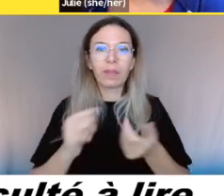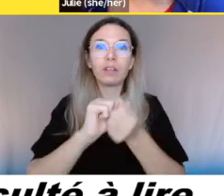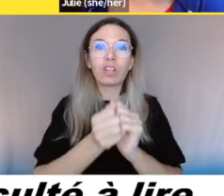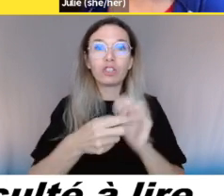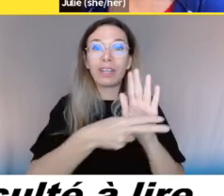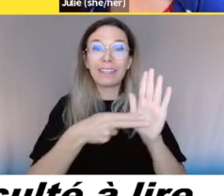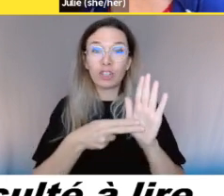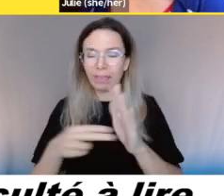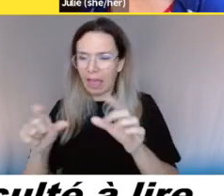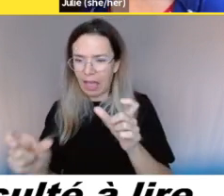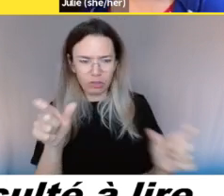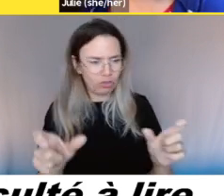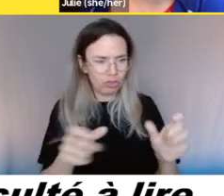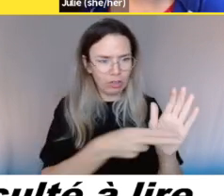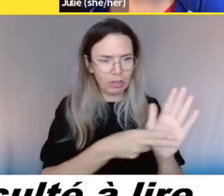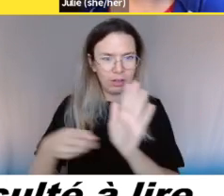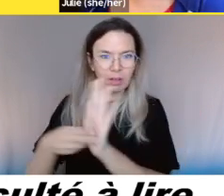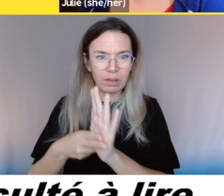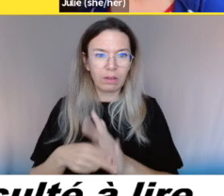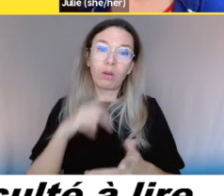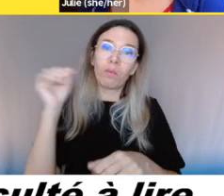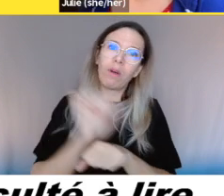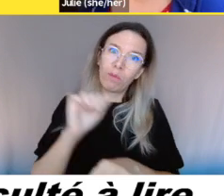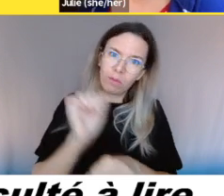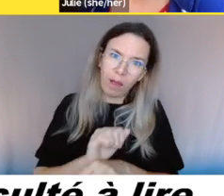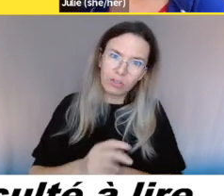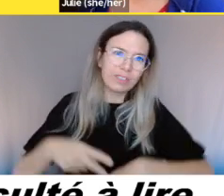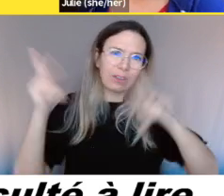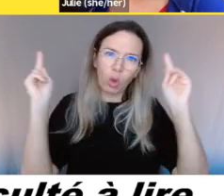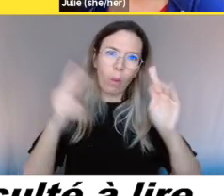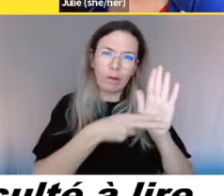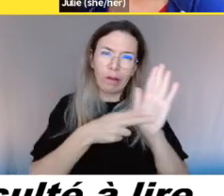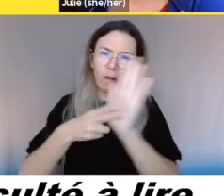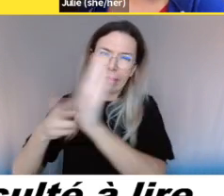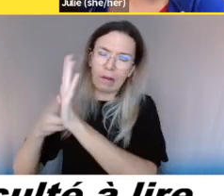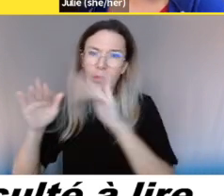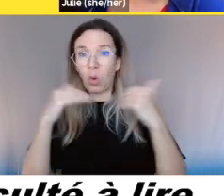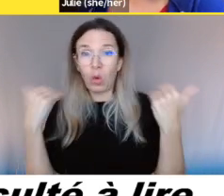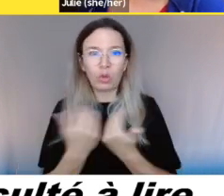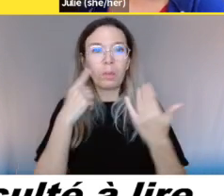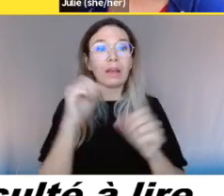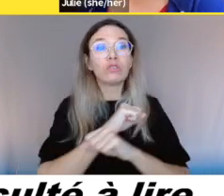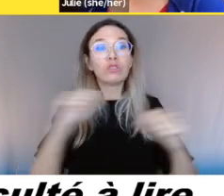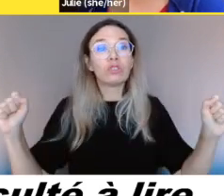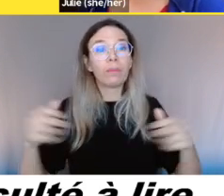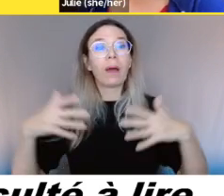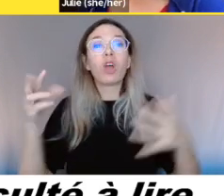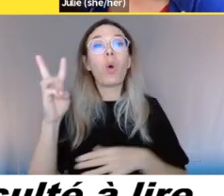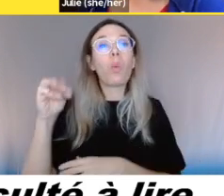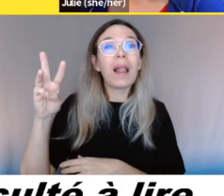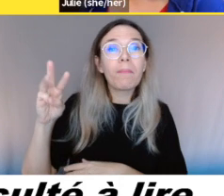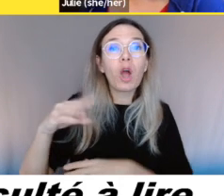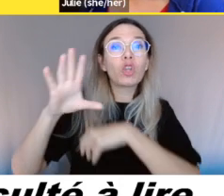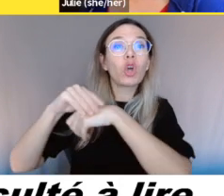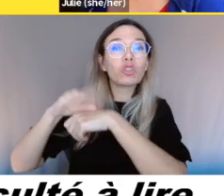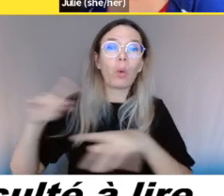obligation législative quant à l'accessibilité de leur étiquetage par rapport aux personnes